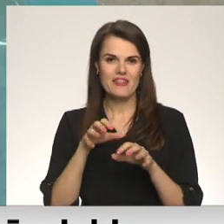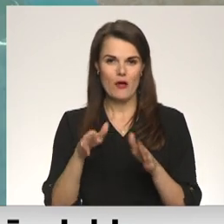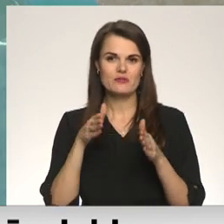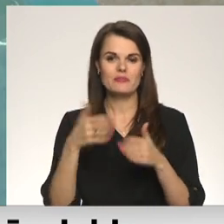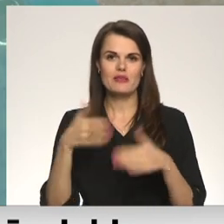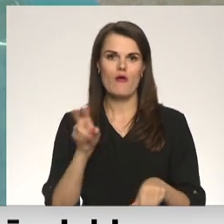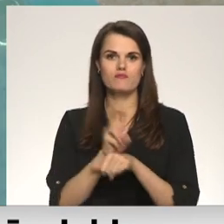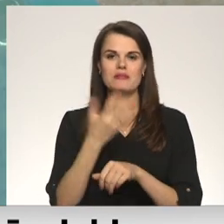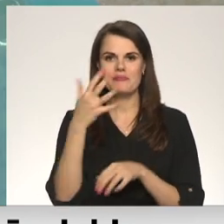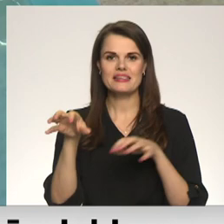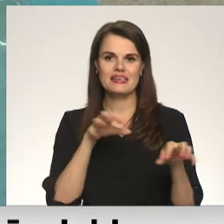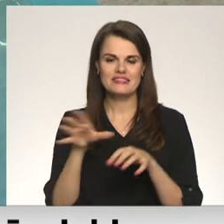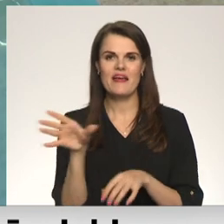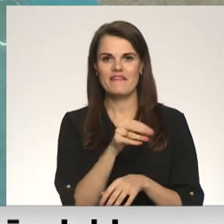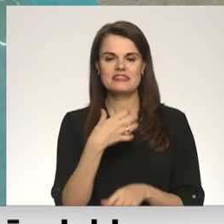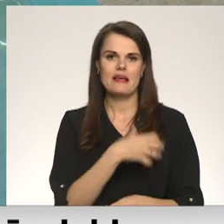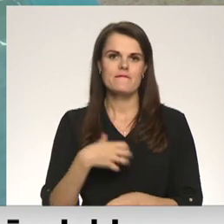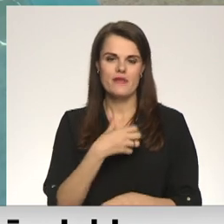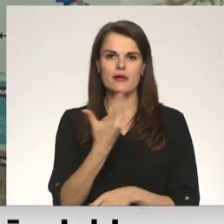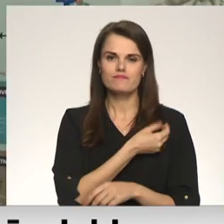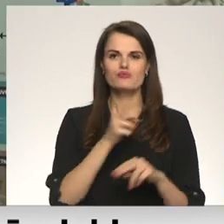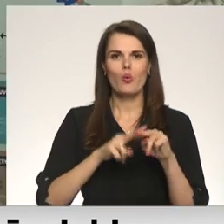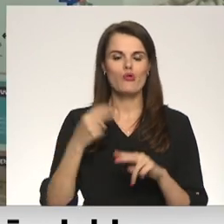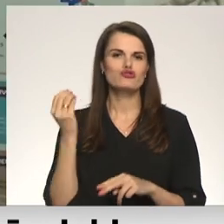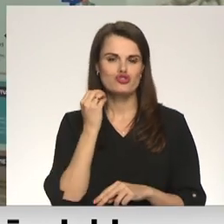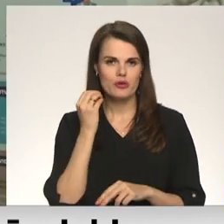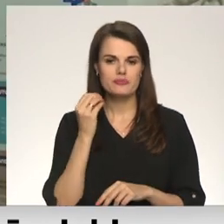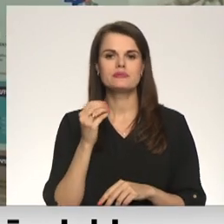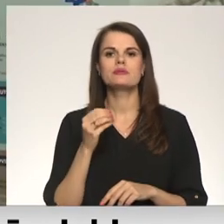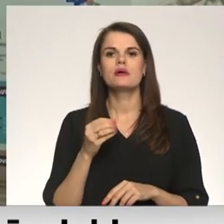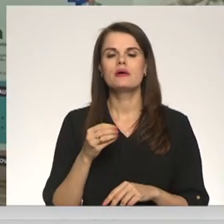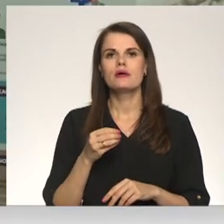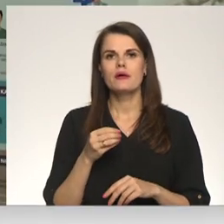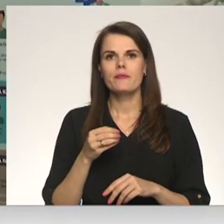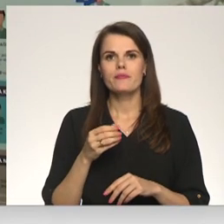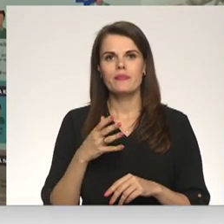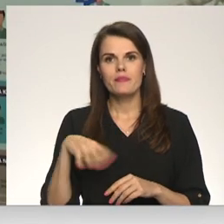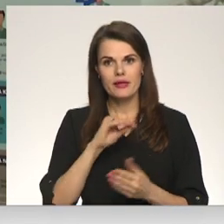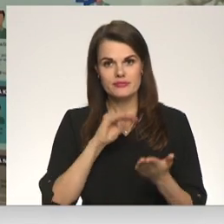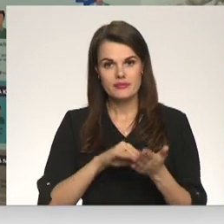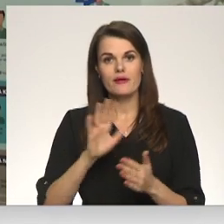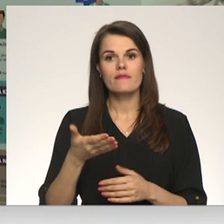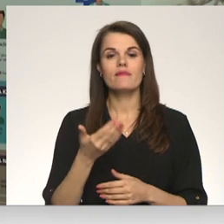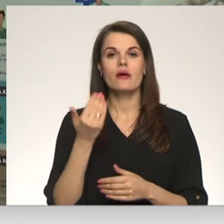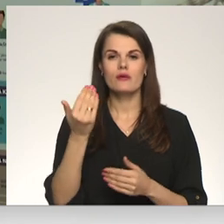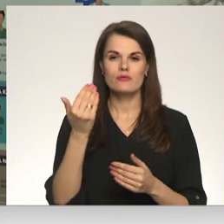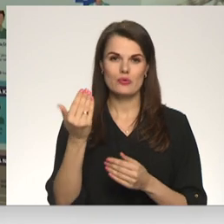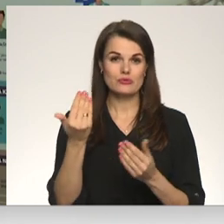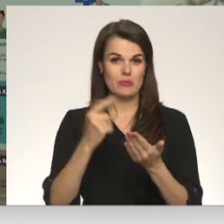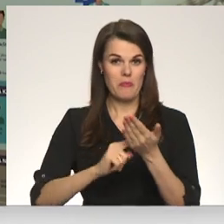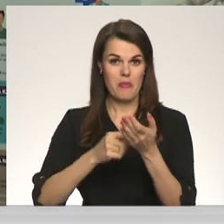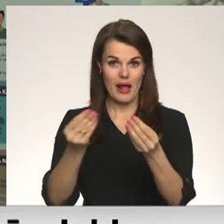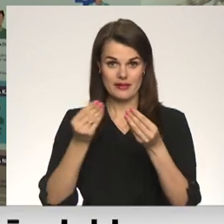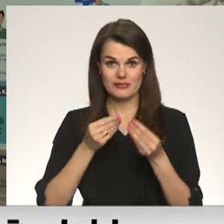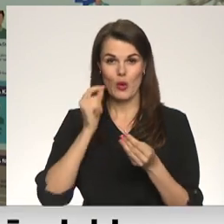un visiem bija jāveic nepieciešamās procedūras. Īrakstam mēs to ili jūs pašētīt, kas jau iem no tos